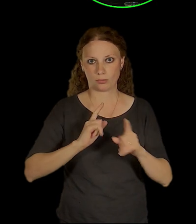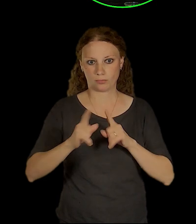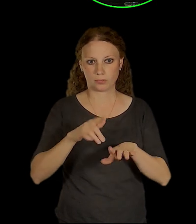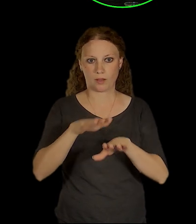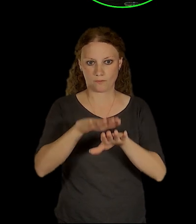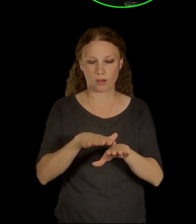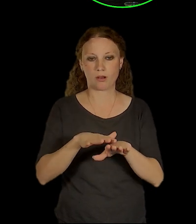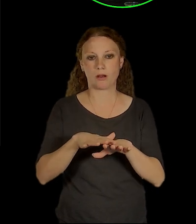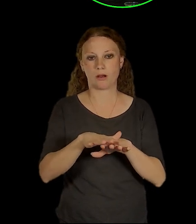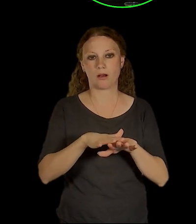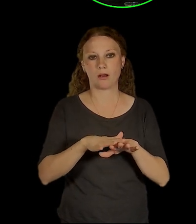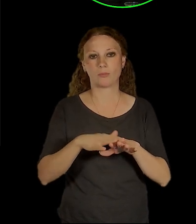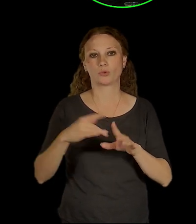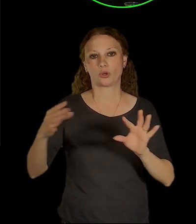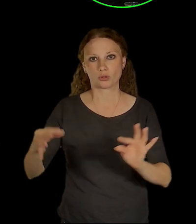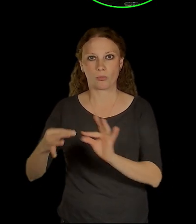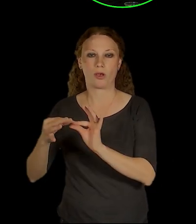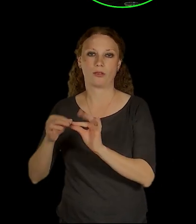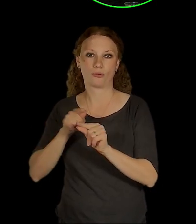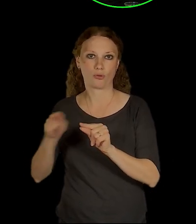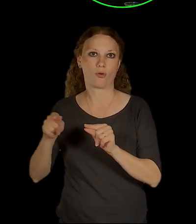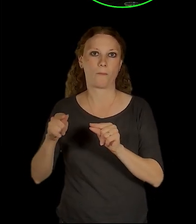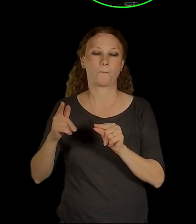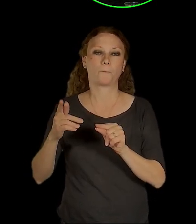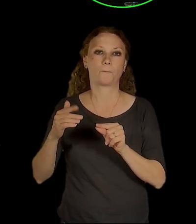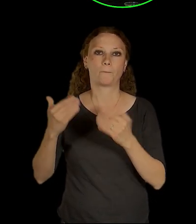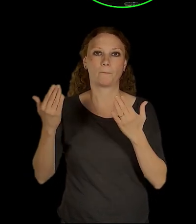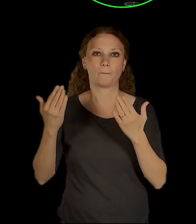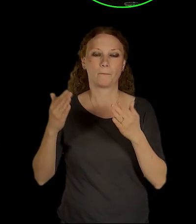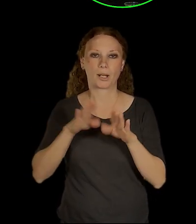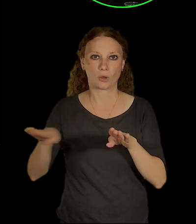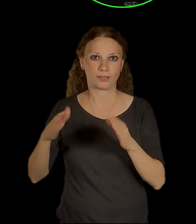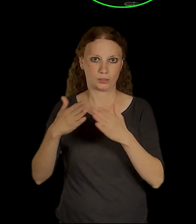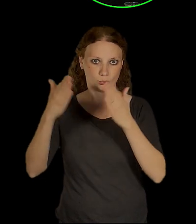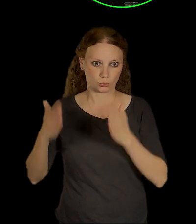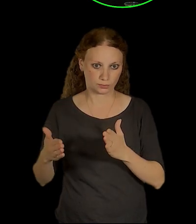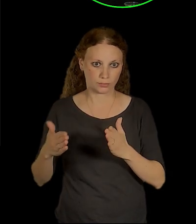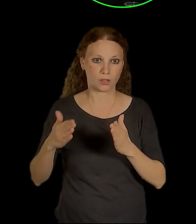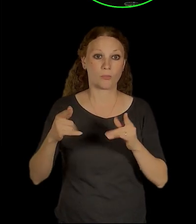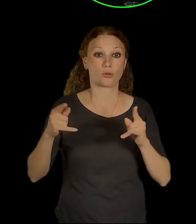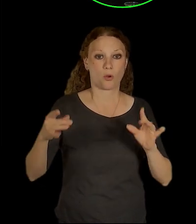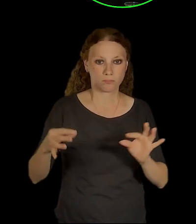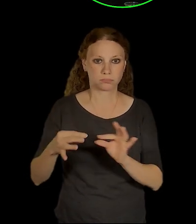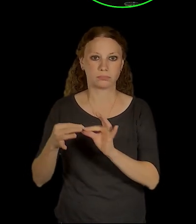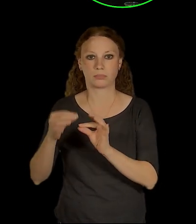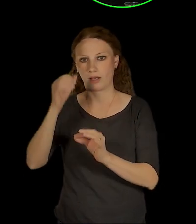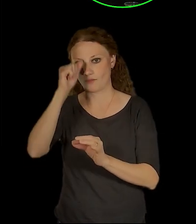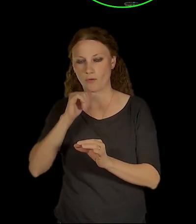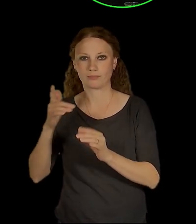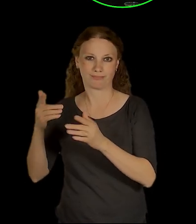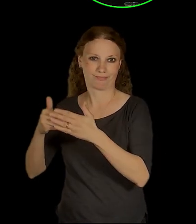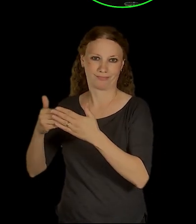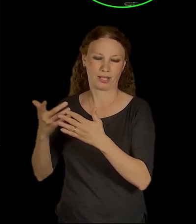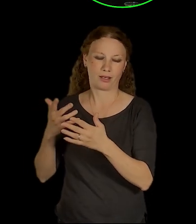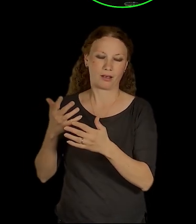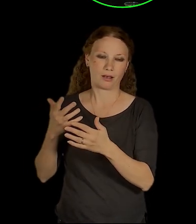propíchnutí do parkovacího domu. Pak na to navazuje několik patr parkovacího domu,